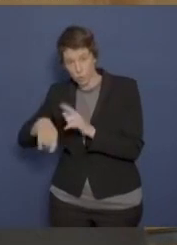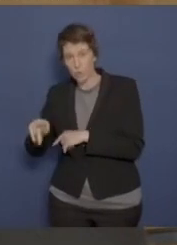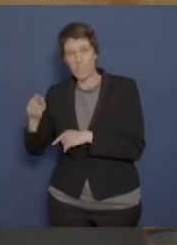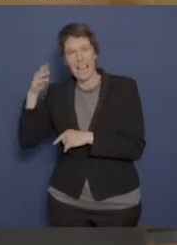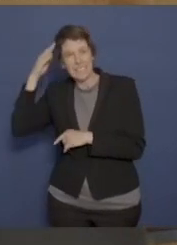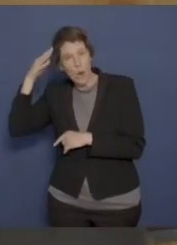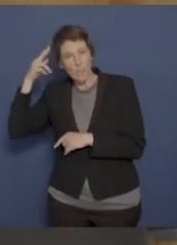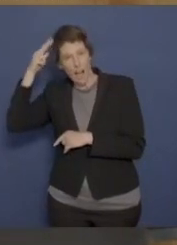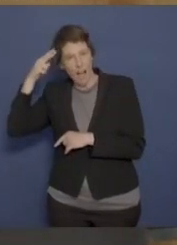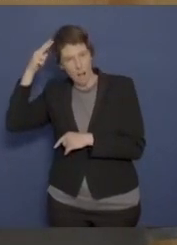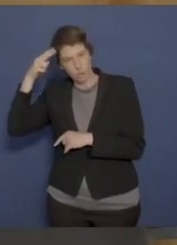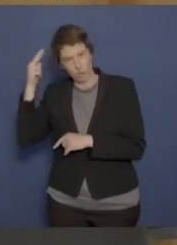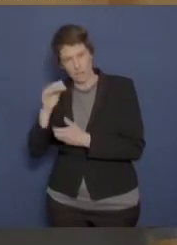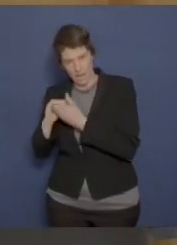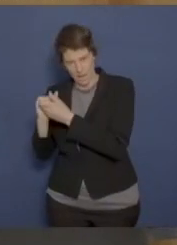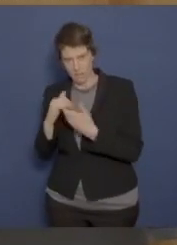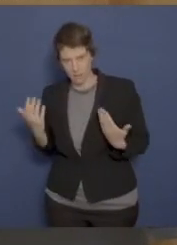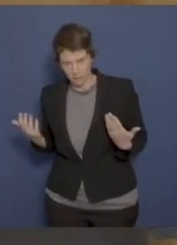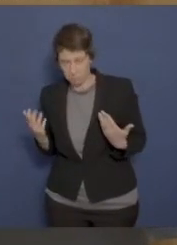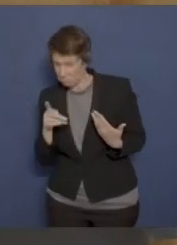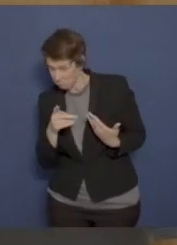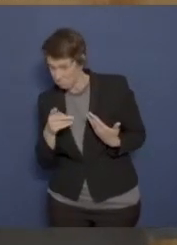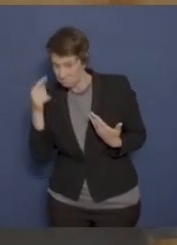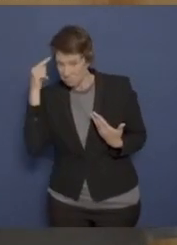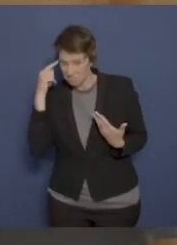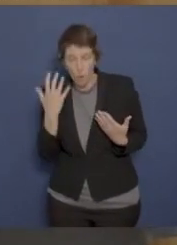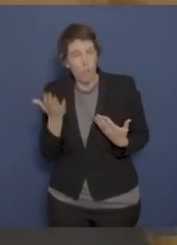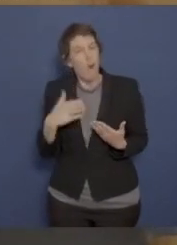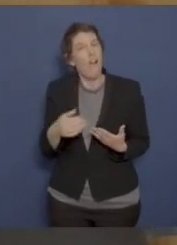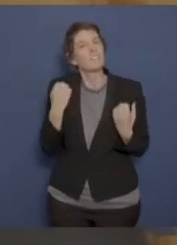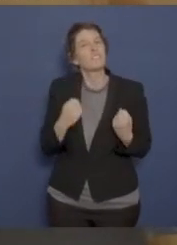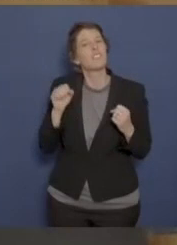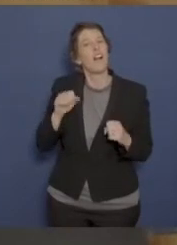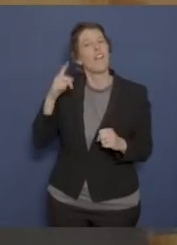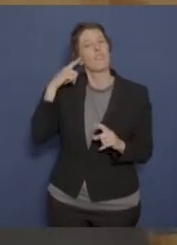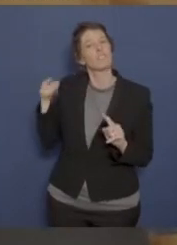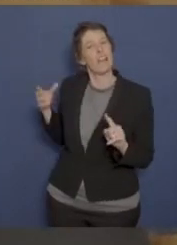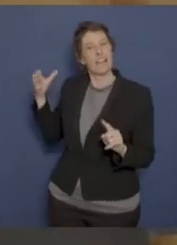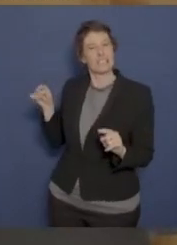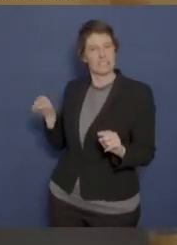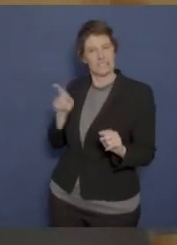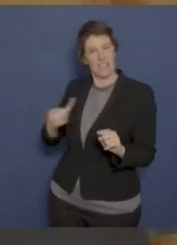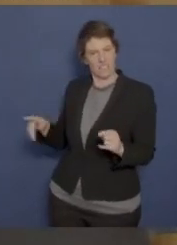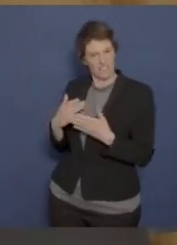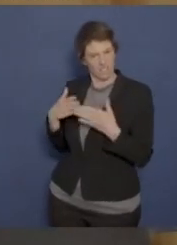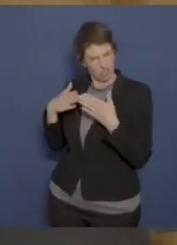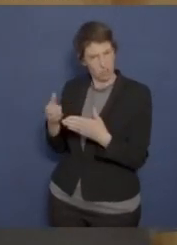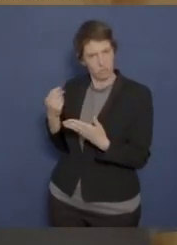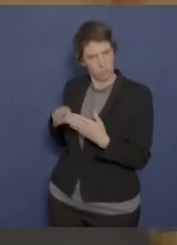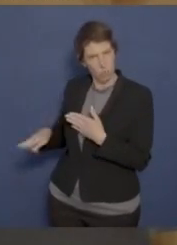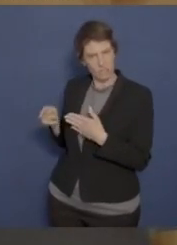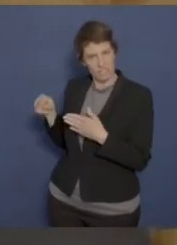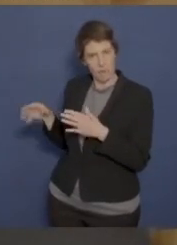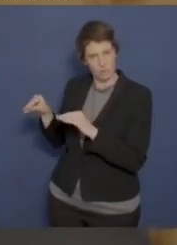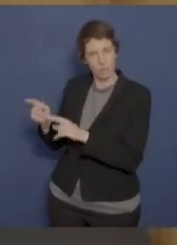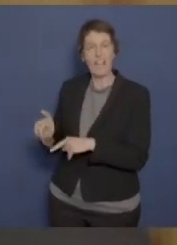Teil dessen ist. Woher sind Sie sich so sicher, dass diese Schiffe und U-Boote nicht dort eingesetzt werden? Und es wurde